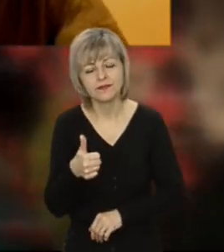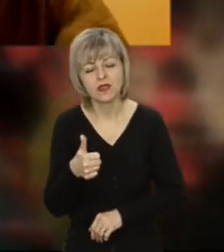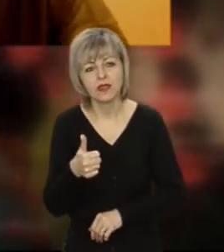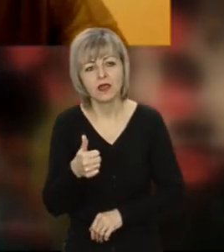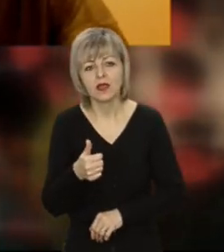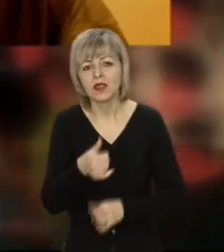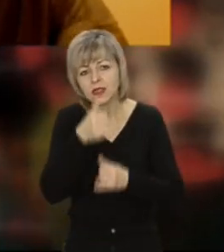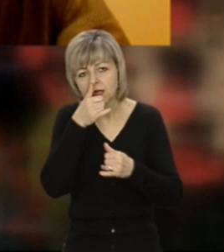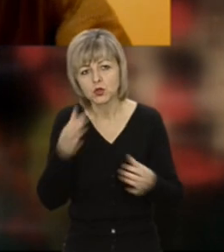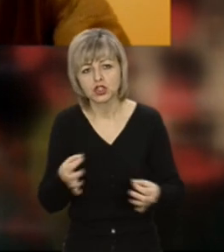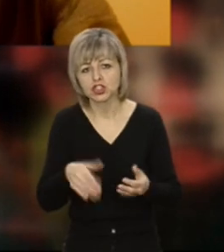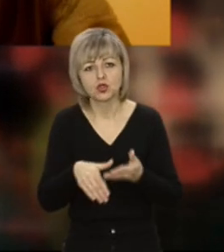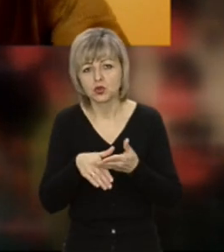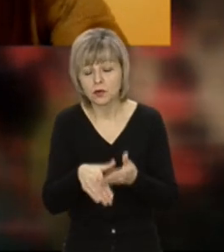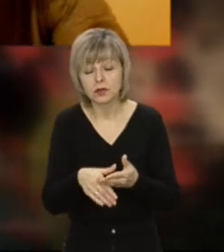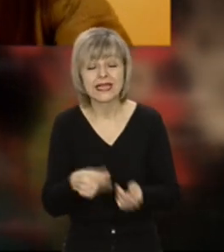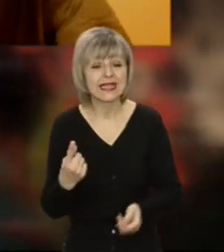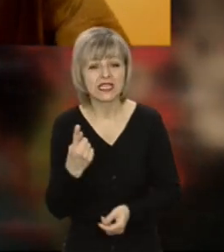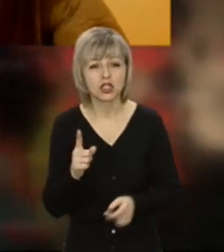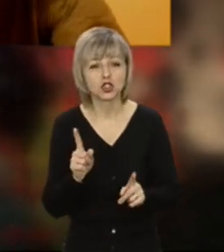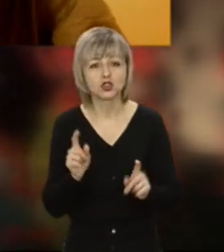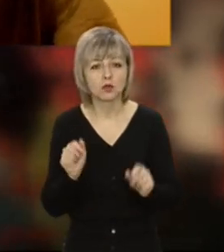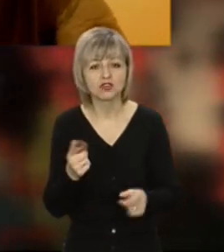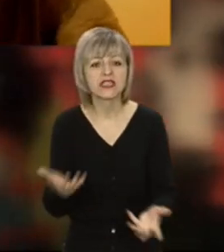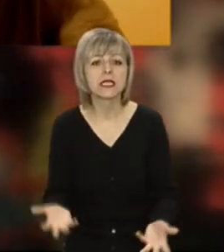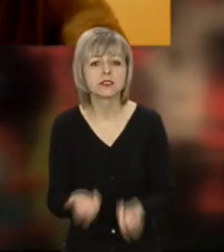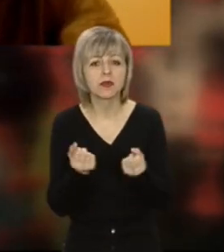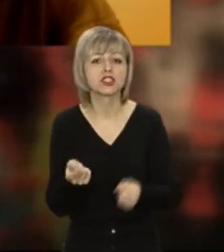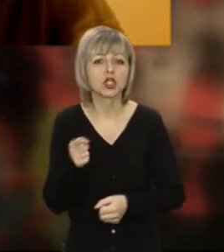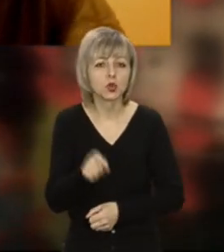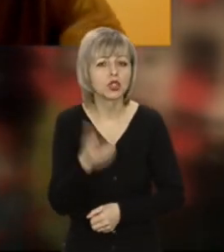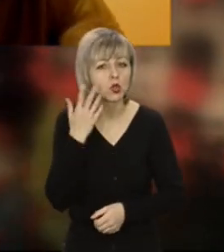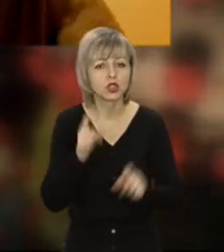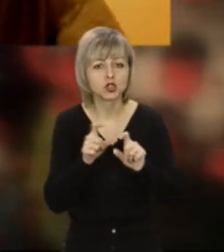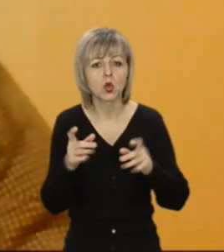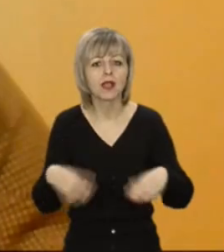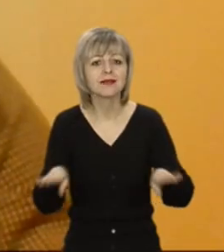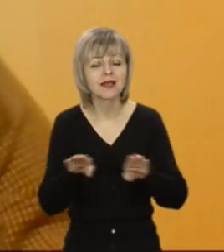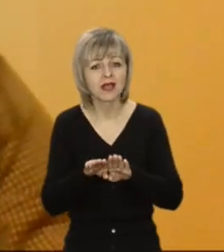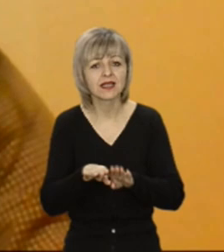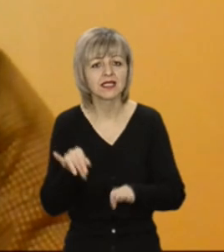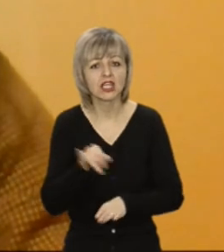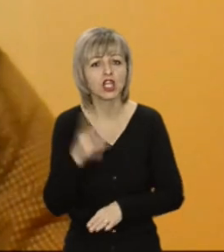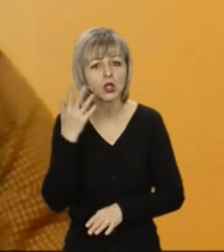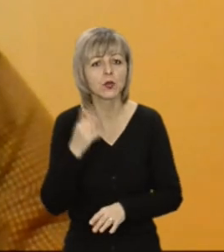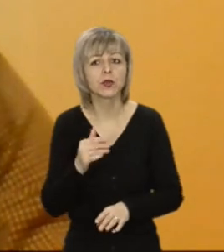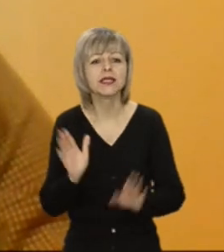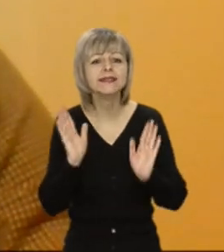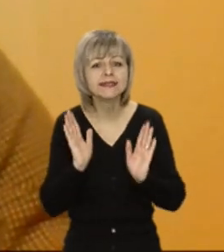не може допомогти. Єдине, що вона може вас спасти тоді, коли школа закрита, правда, і тоді, коли